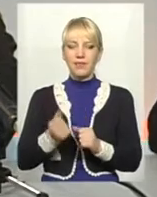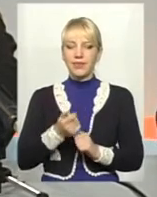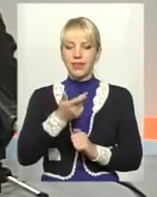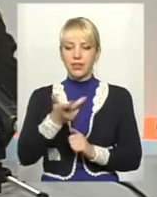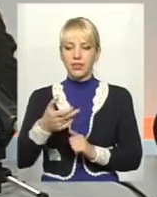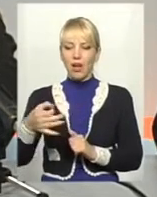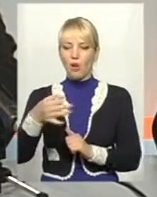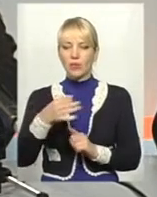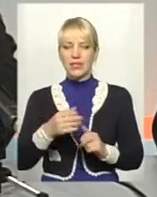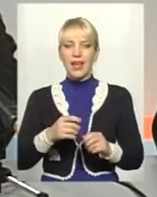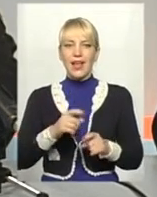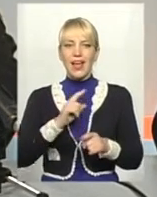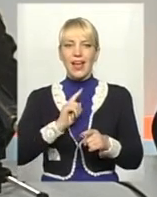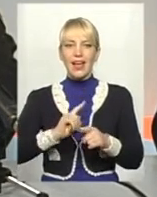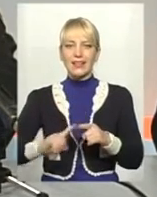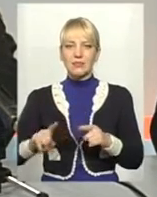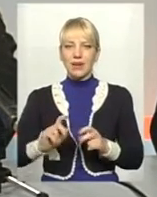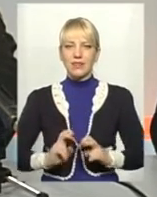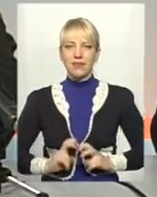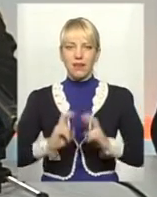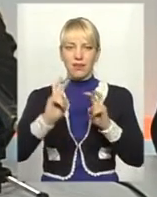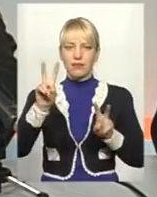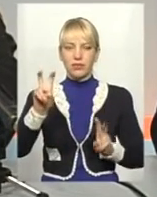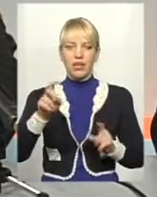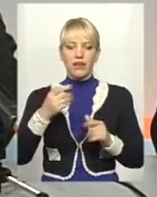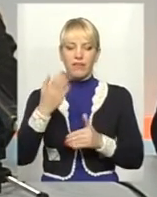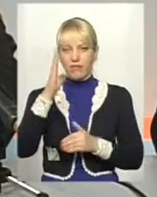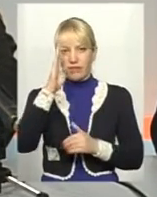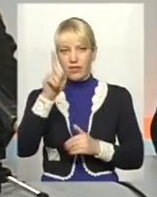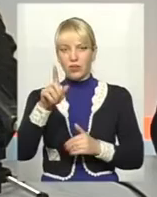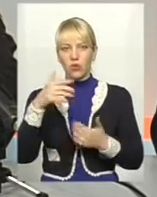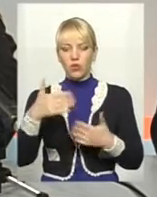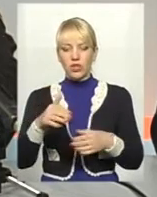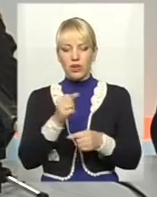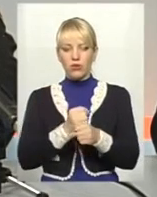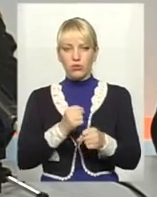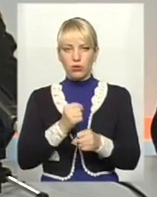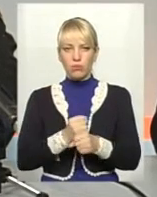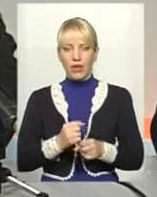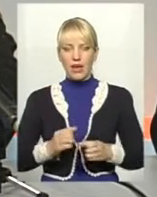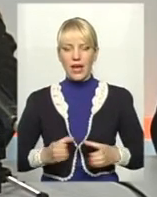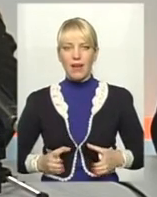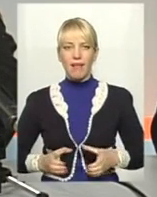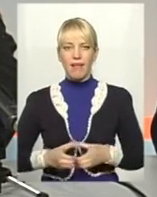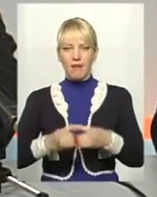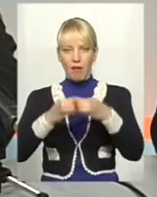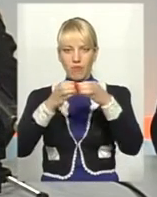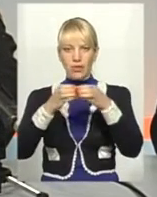«Експрес-Ліфт». Він вже починає розробку кабіни проєктування і закупку